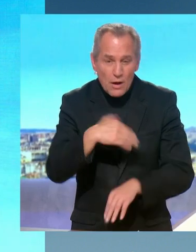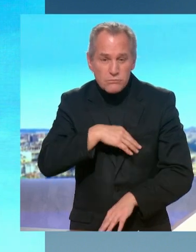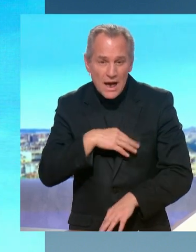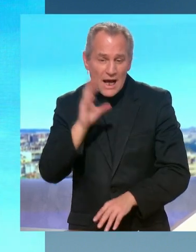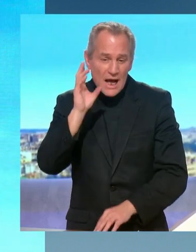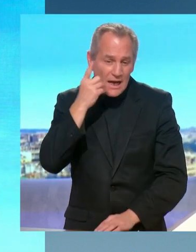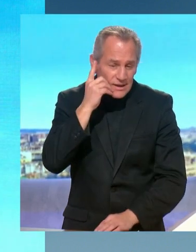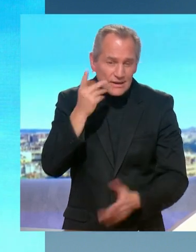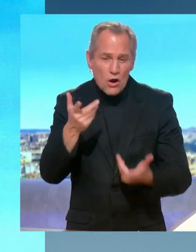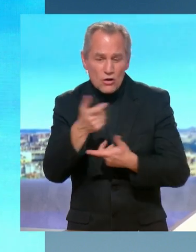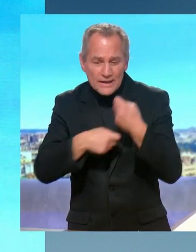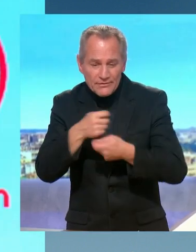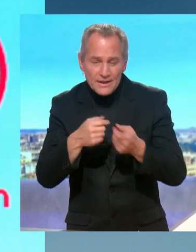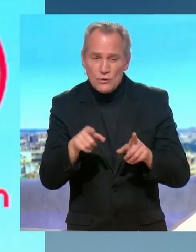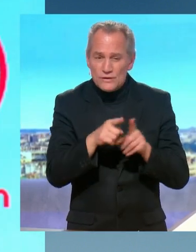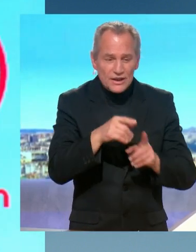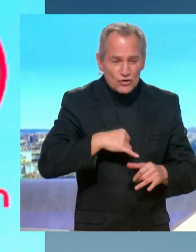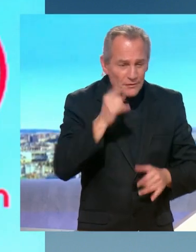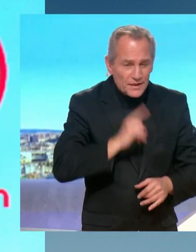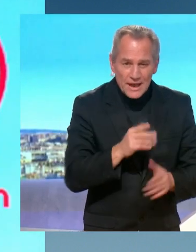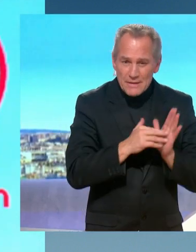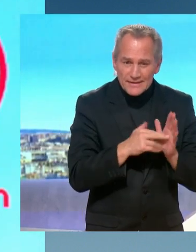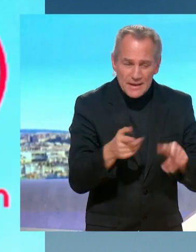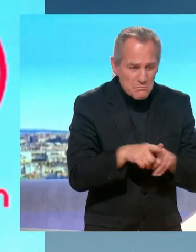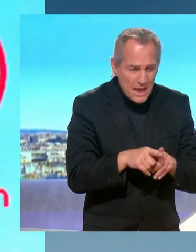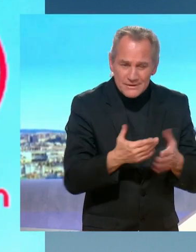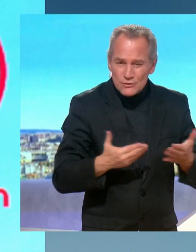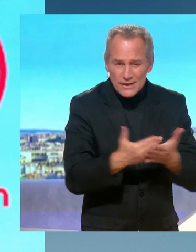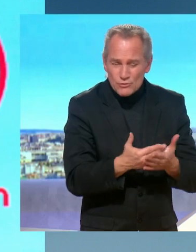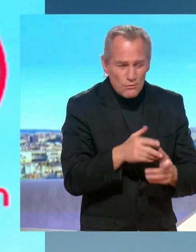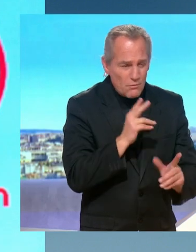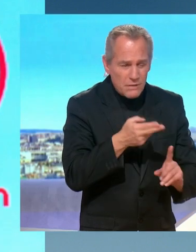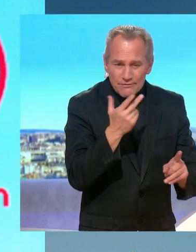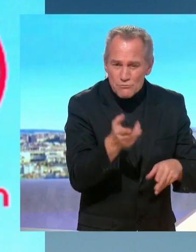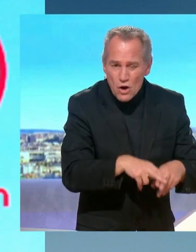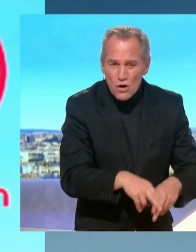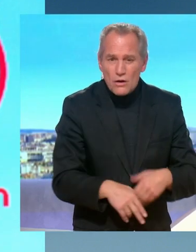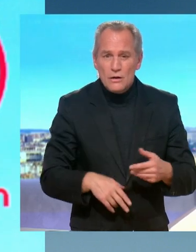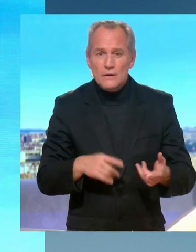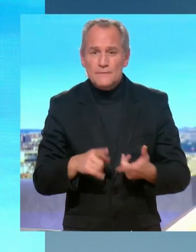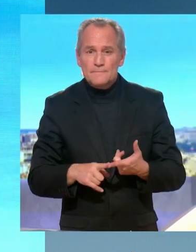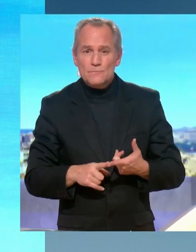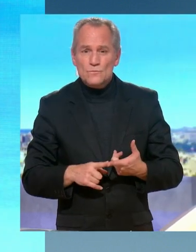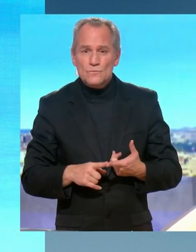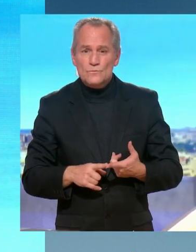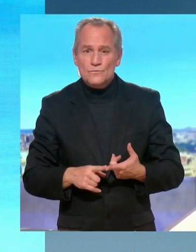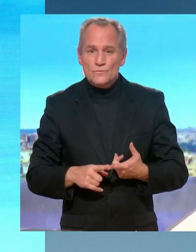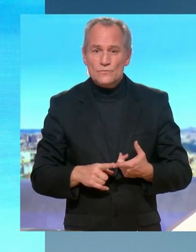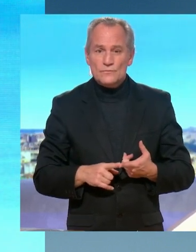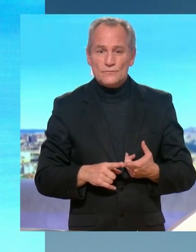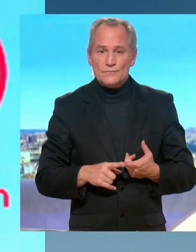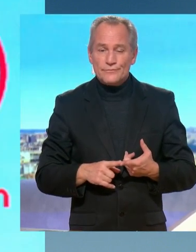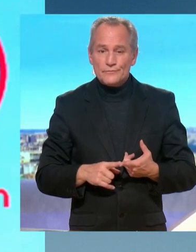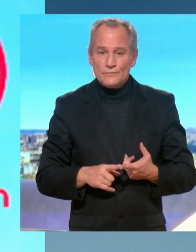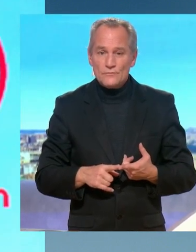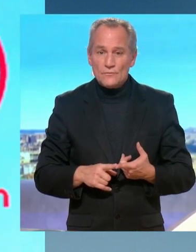Sokaïna qui est morte chez elle dans les mêmes conditions à Marseille. Oui, il y a 42 interpellations. Les deux grands gangs de Marseille... voudriez que ça'arrive pas ?